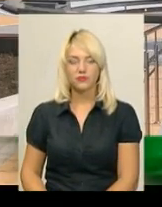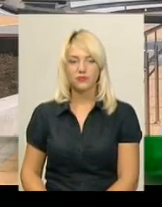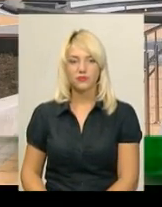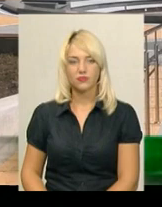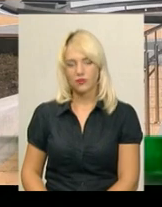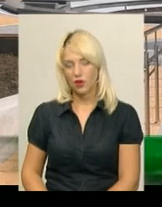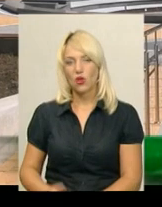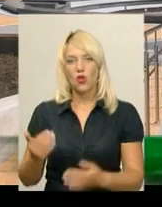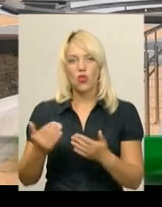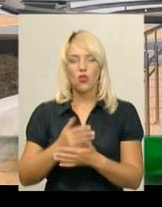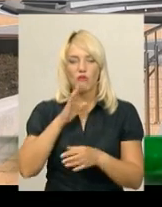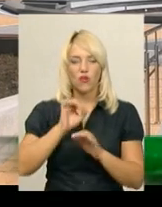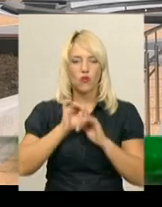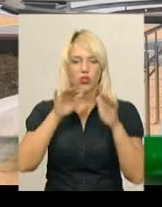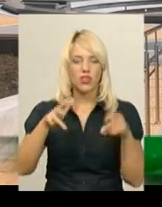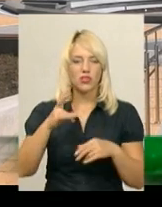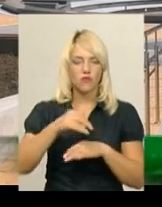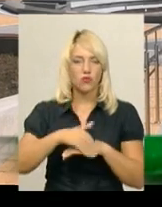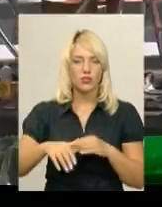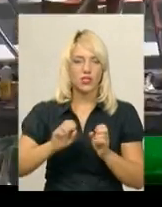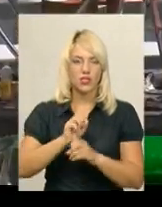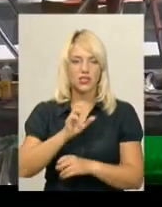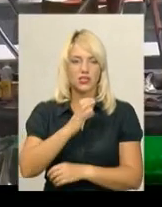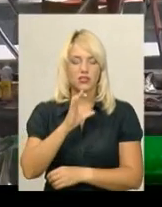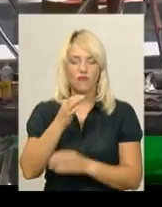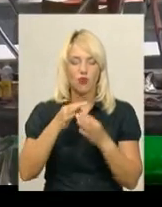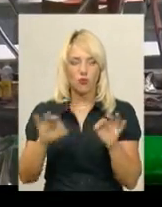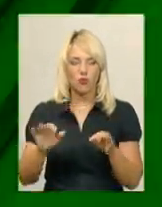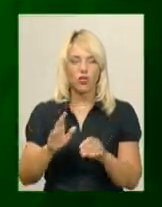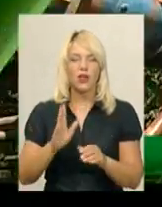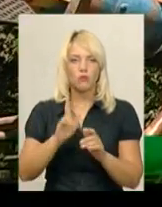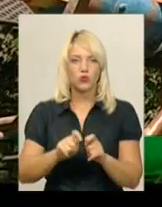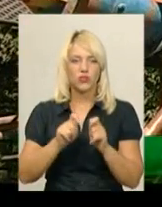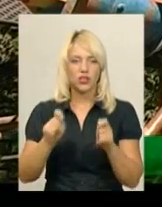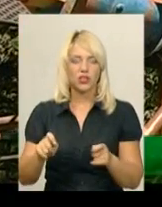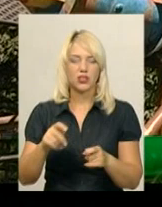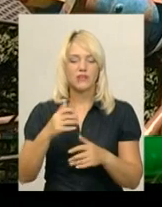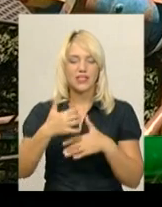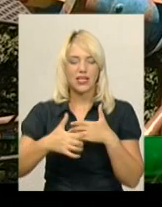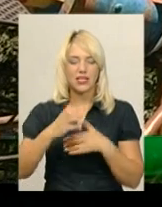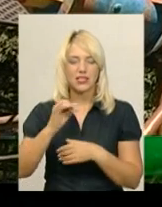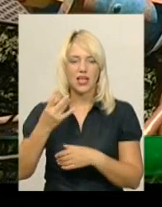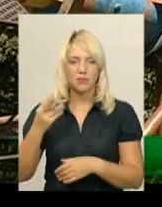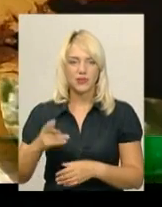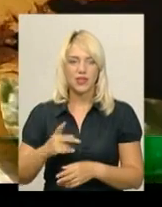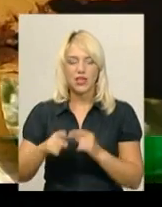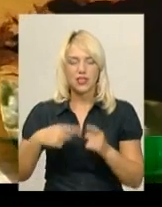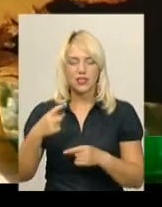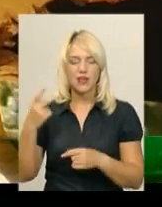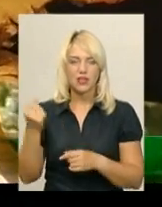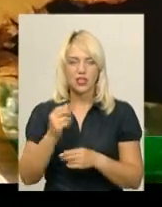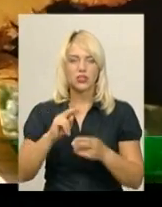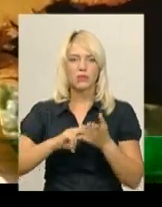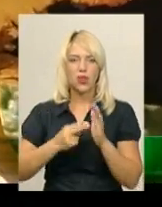Новий фонтан на вулиці Свободи в Хмельницькому відкриють у середині серпня. За два тижні планують завершити реконструкцію дитячого